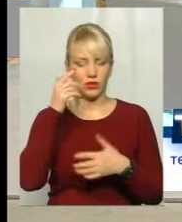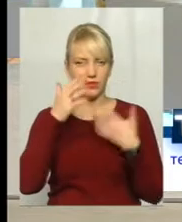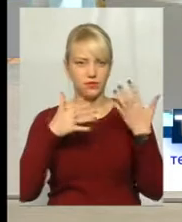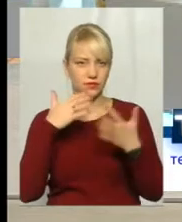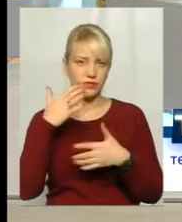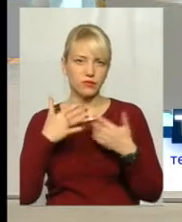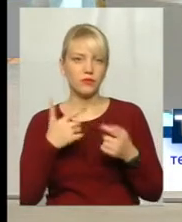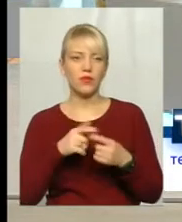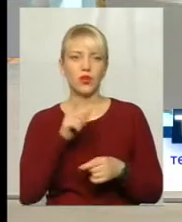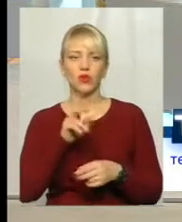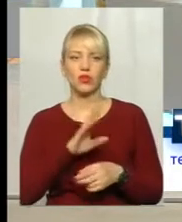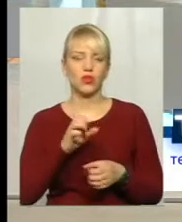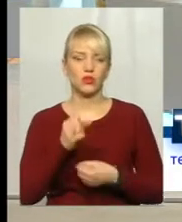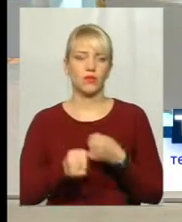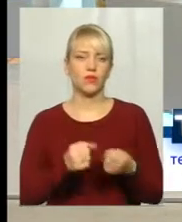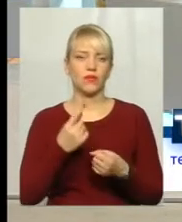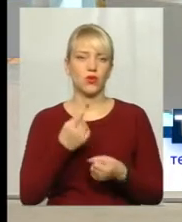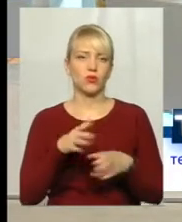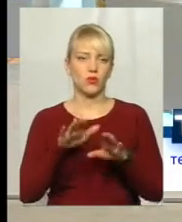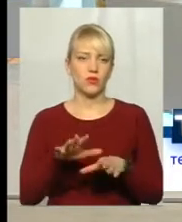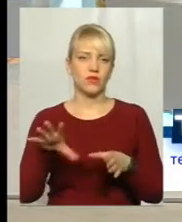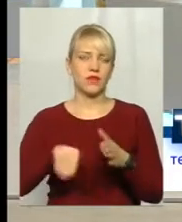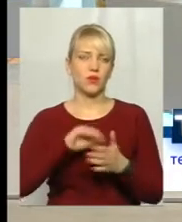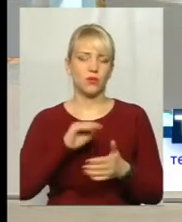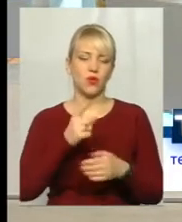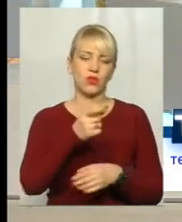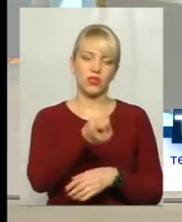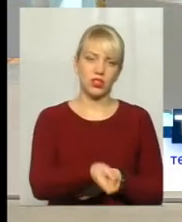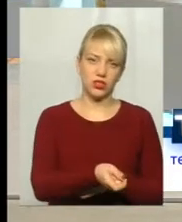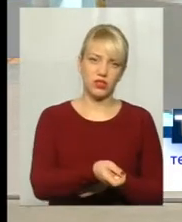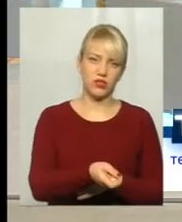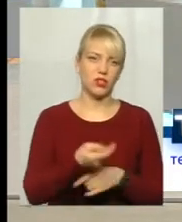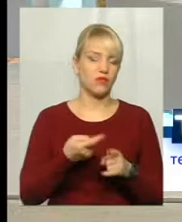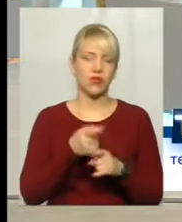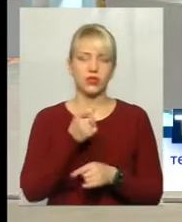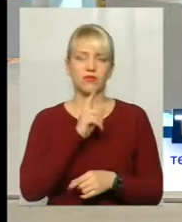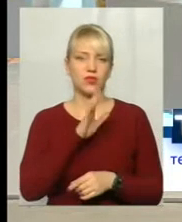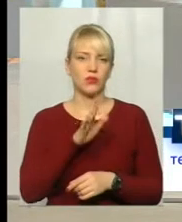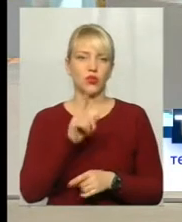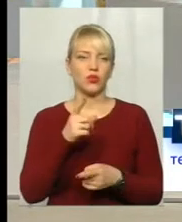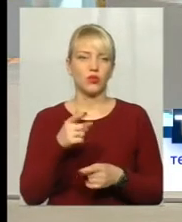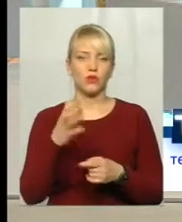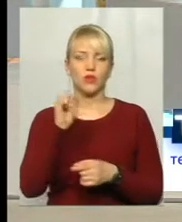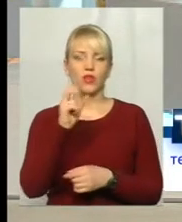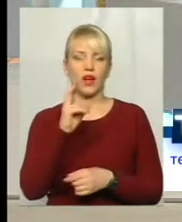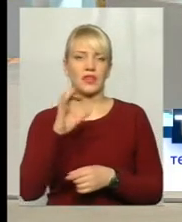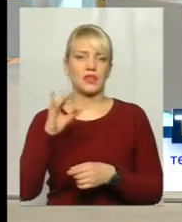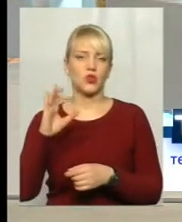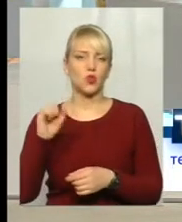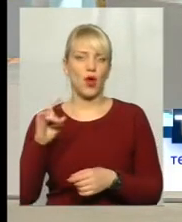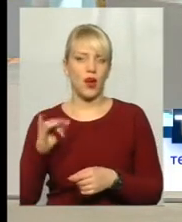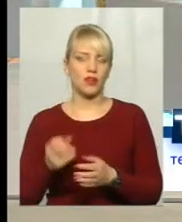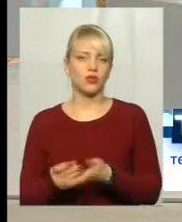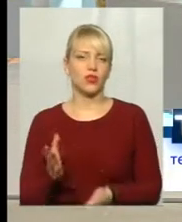людина, щоб не бігати вже, зразу в одному місці купує одне дешевше, але воно не буде дешевше, тому що аксесуари будуть дуже дорогі.